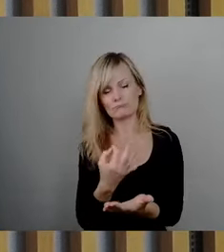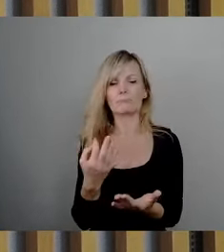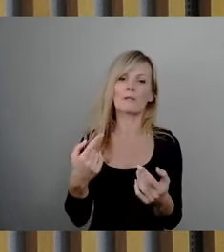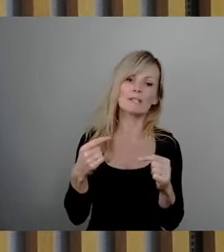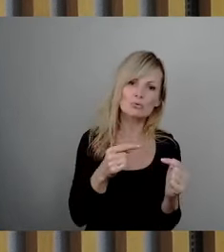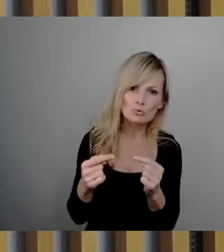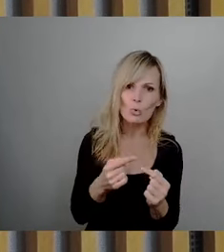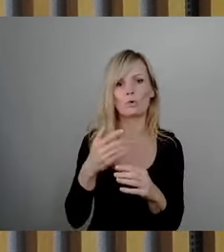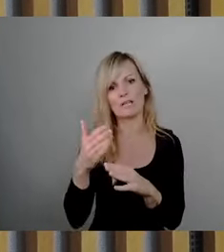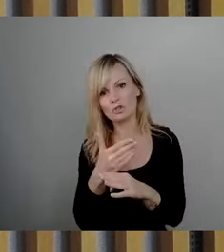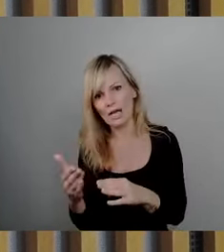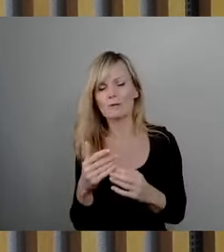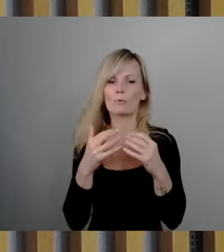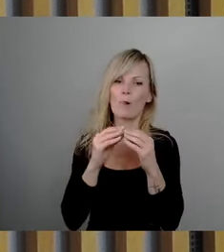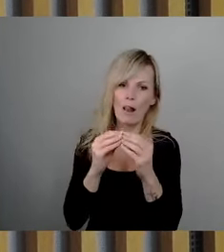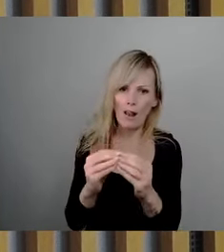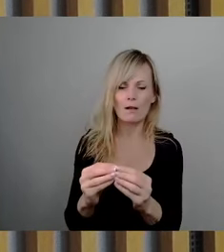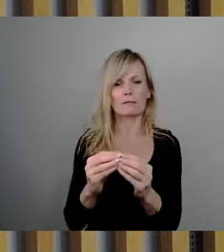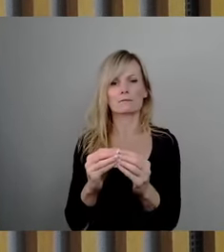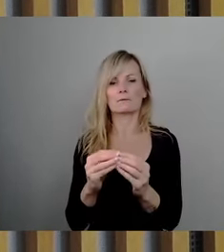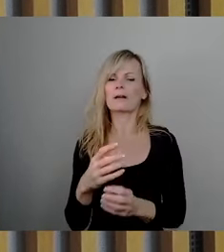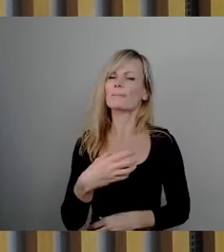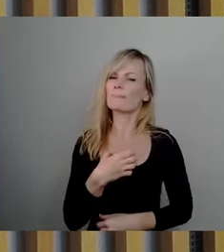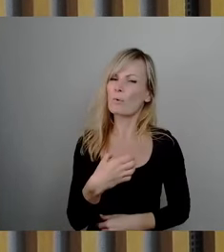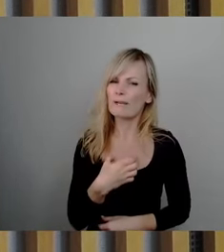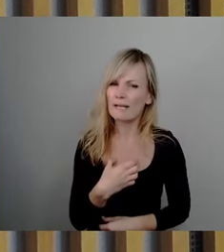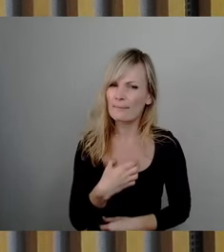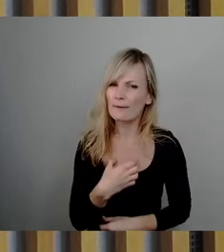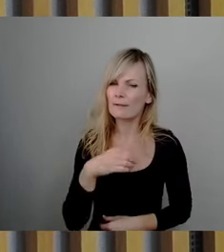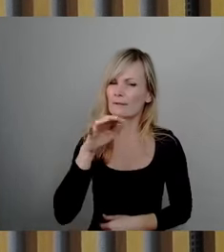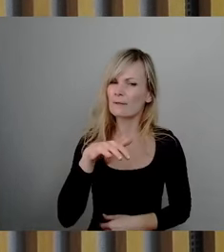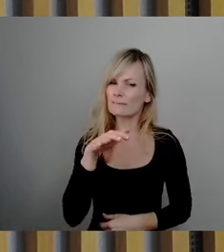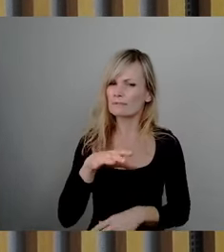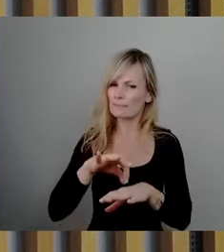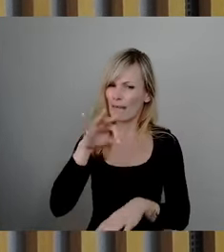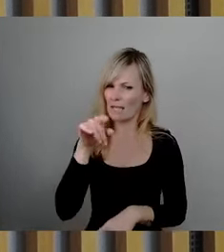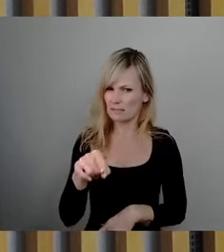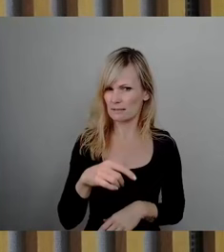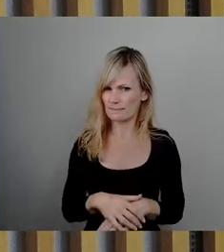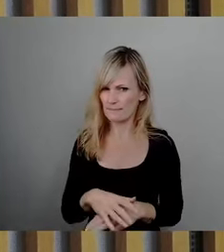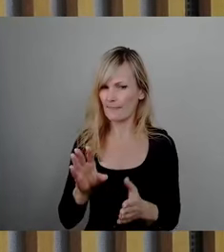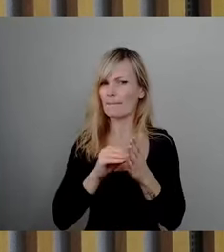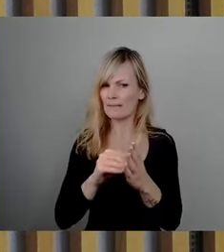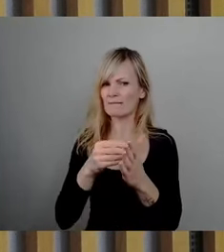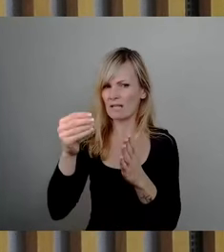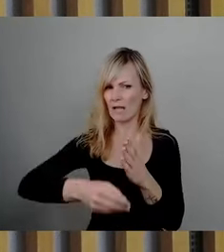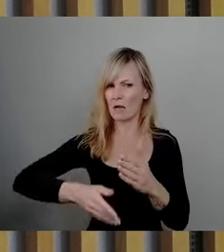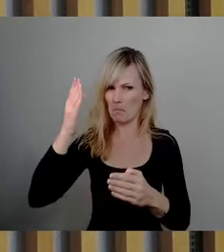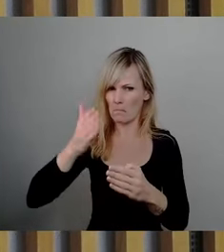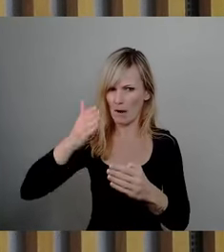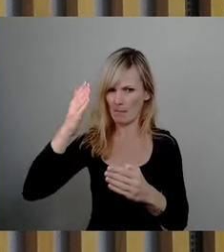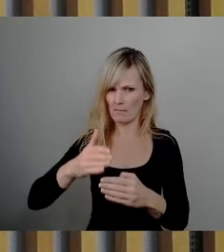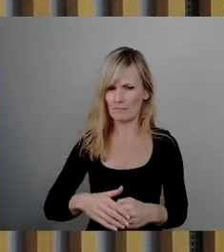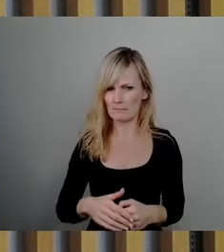das Problem ist ja, dass am 15. März, wenn der Mietvertrag ausläuft, dann ist das salopp und